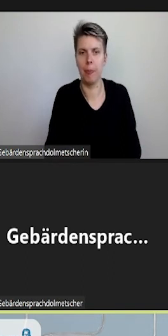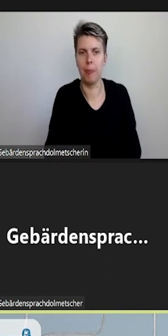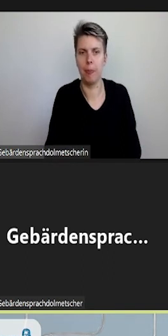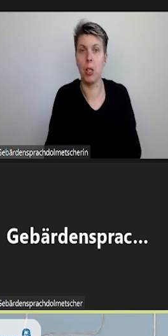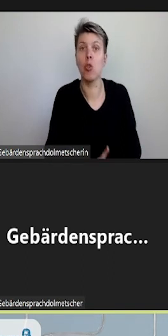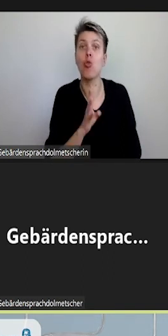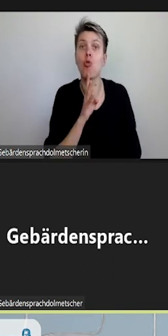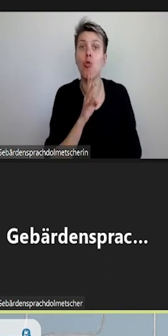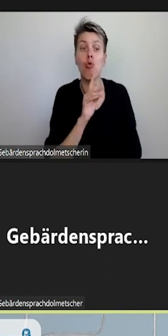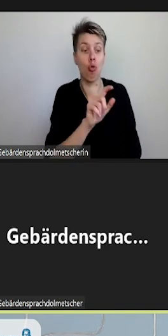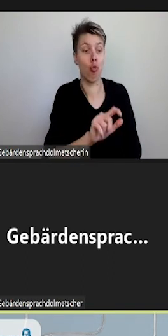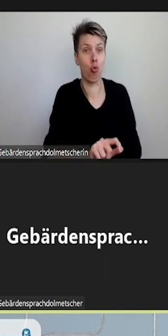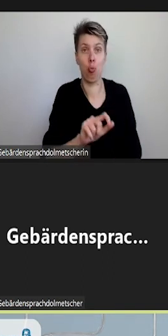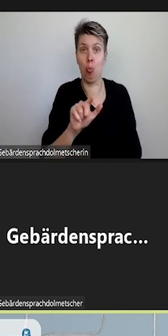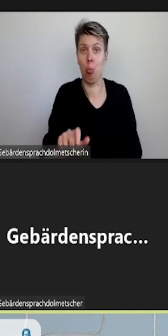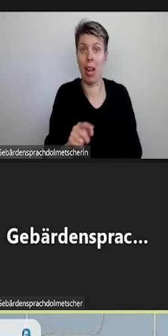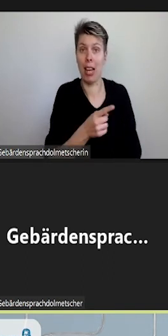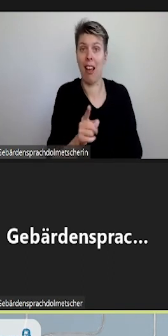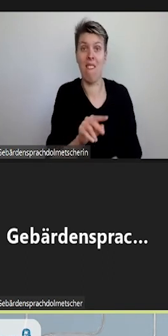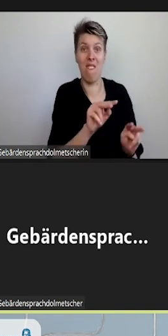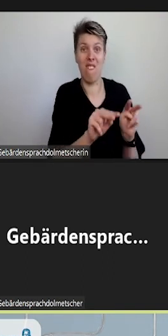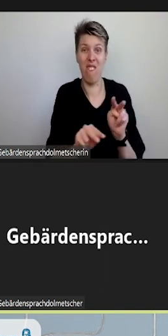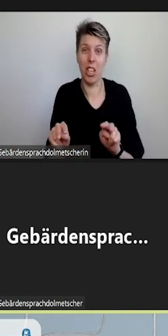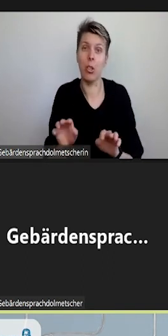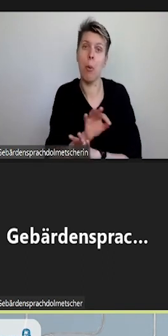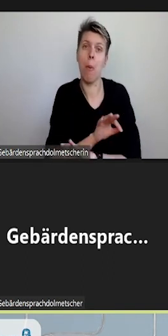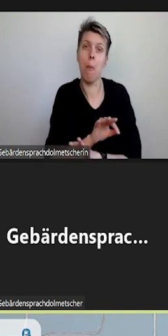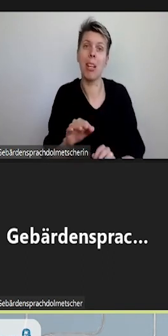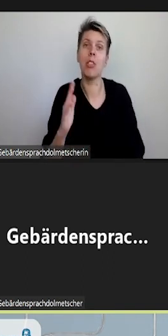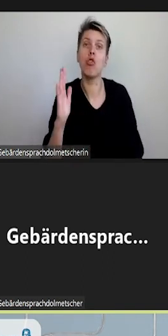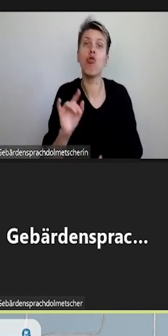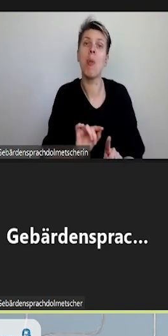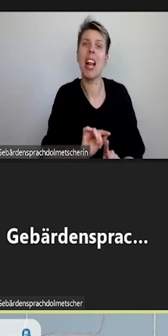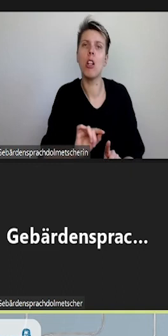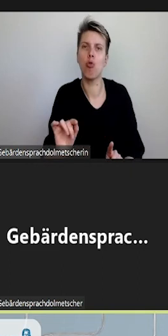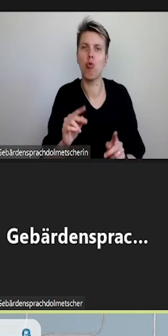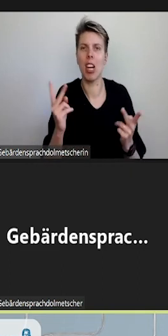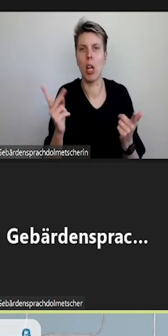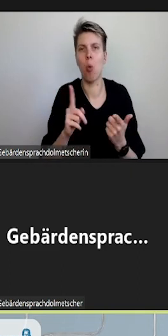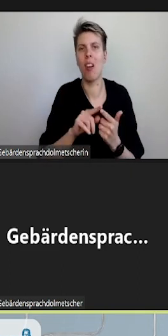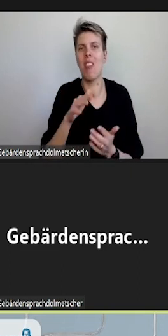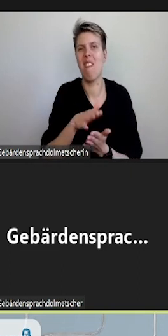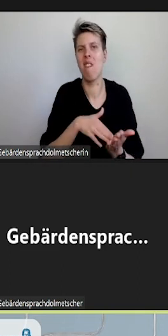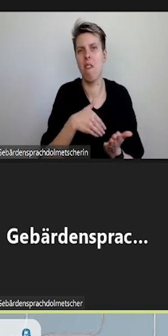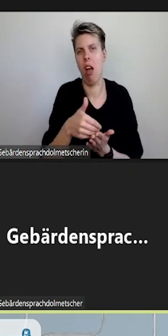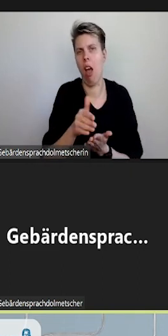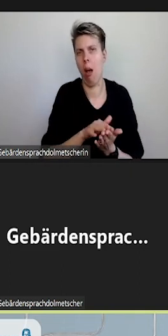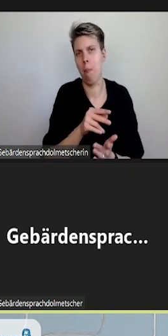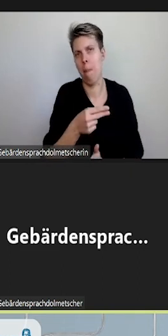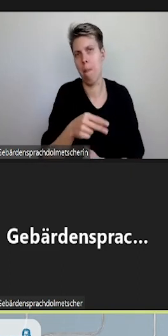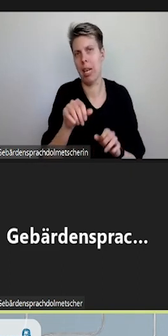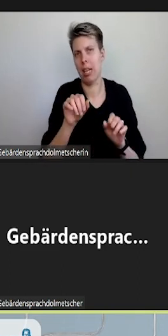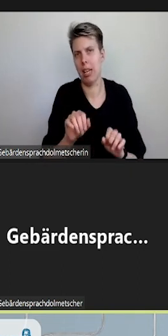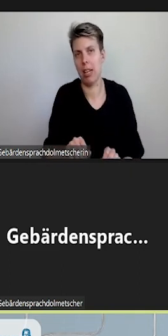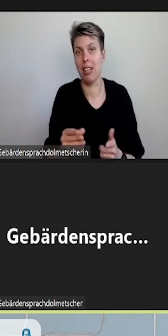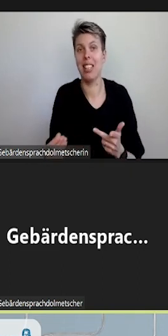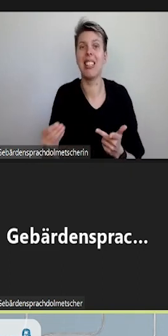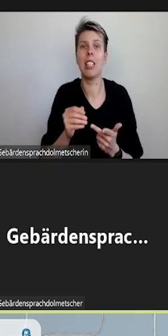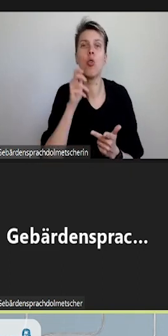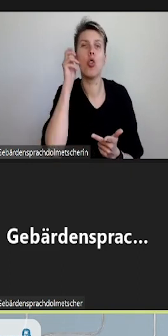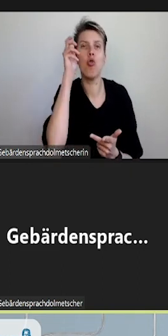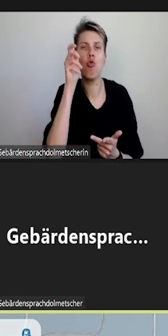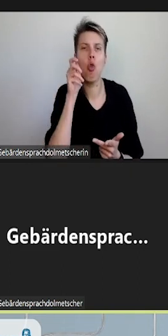Sprecherinnen sollen durch Farben oder Spiegelstriche markiert sein. Und es sollen erklärende Angaben zu Geräuschen